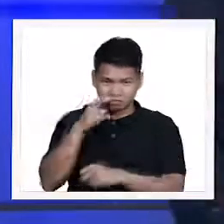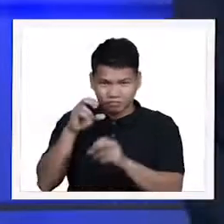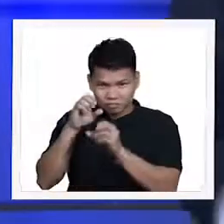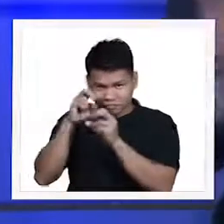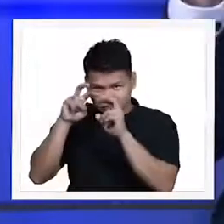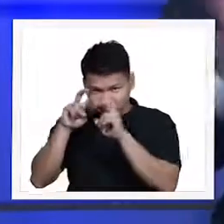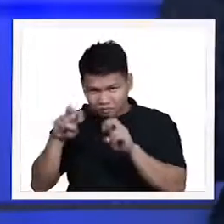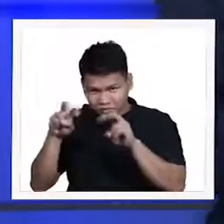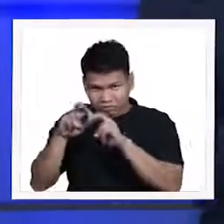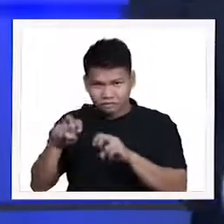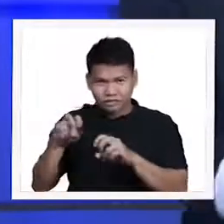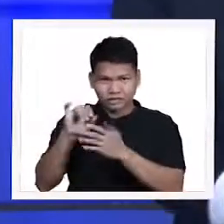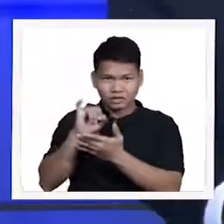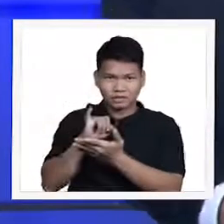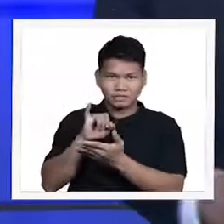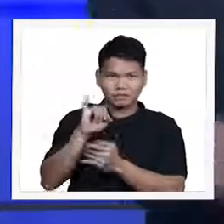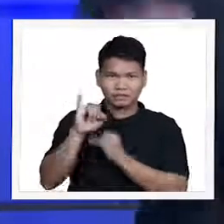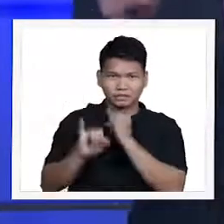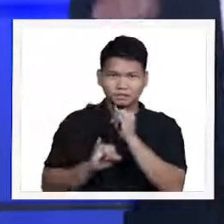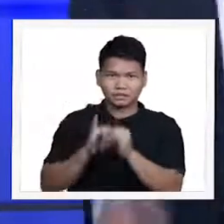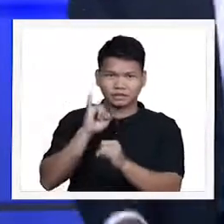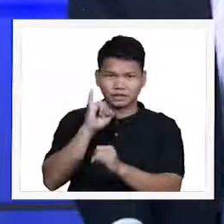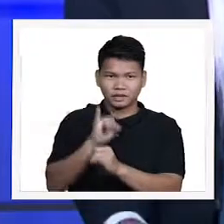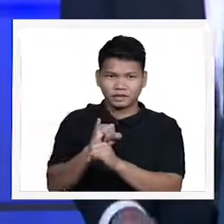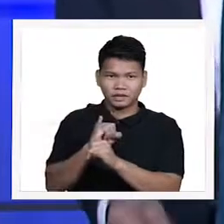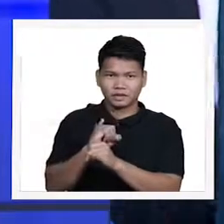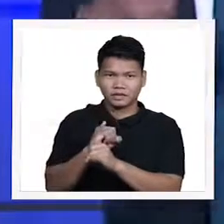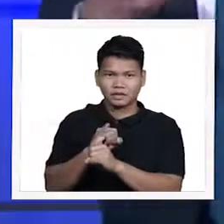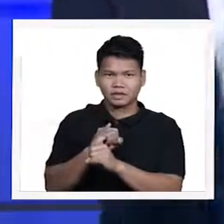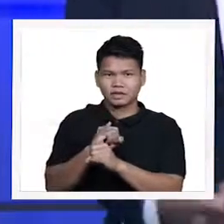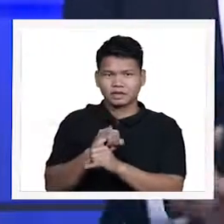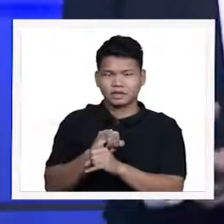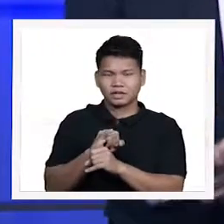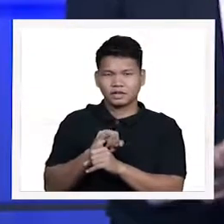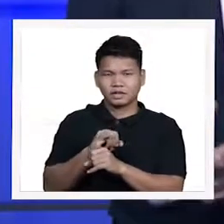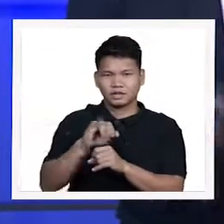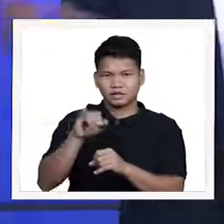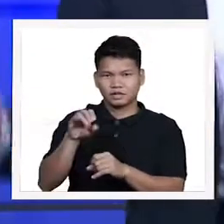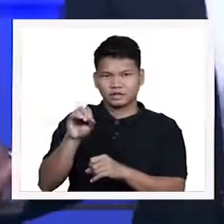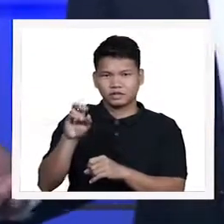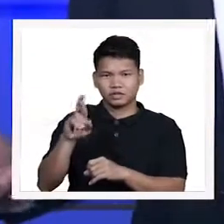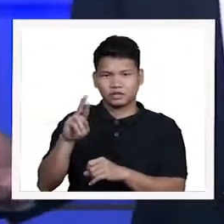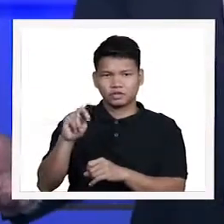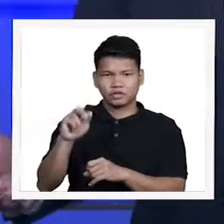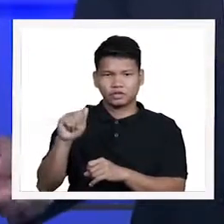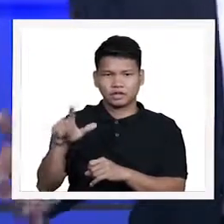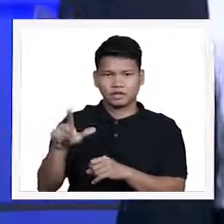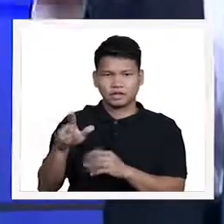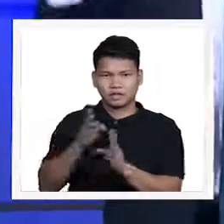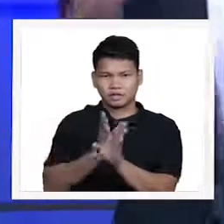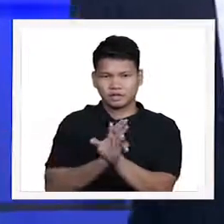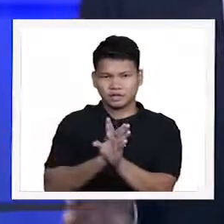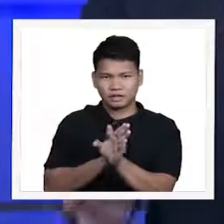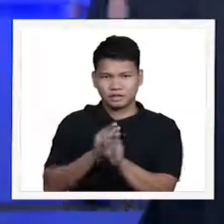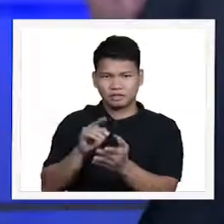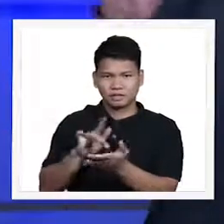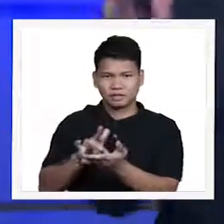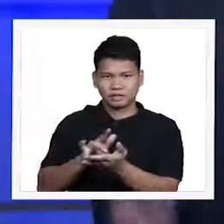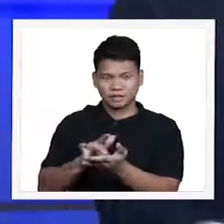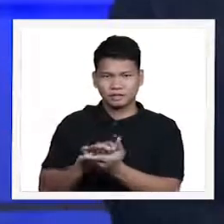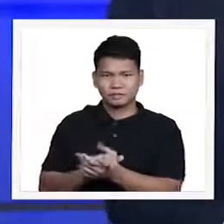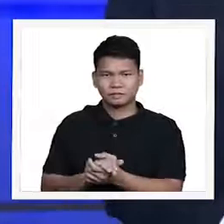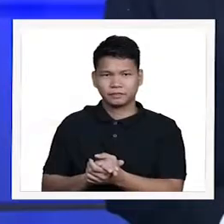research sa International Journal of Psychiatry in Medicine. Ito po ang kanilang nakita. Senior